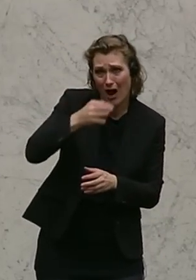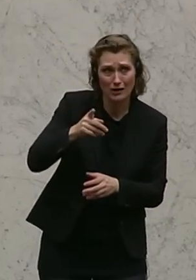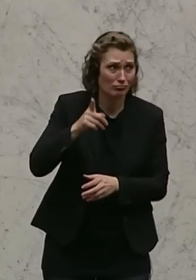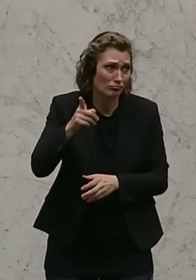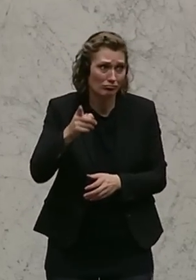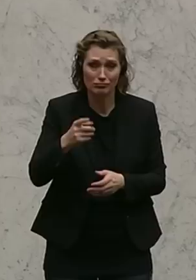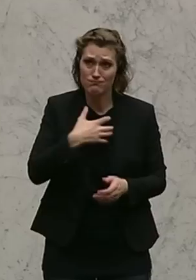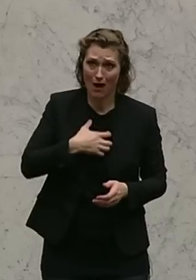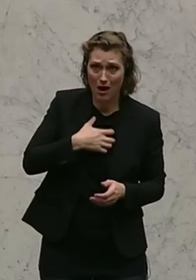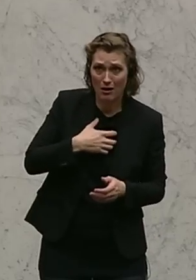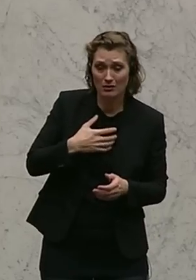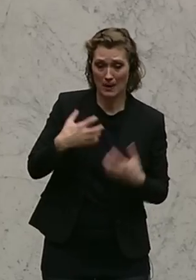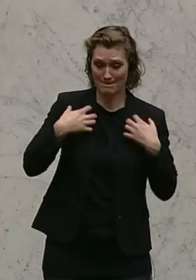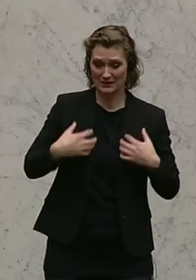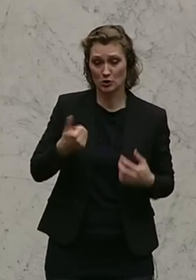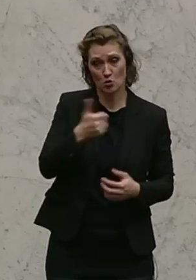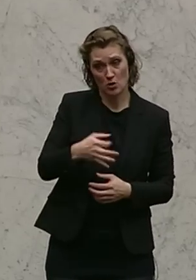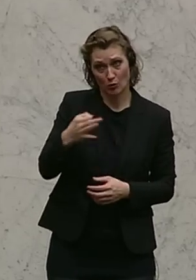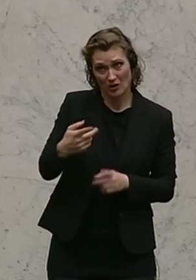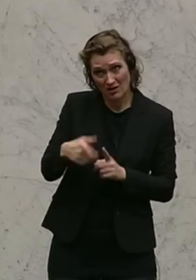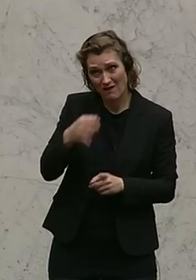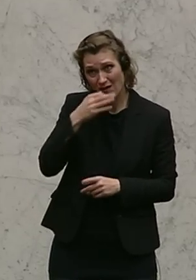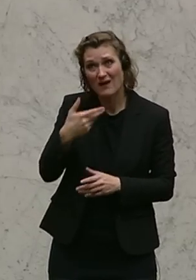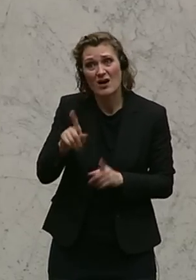wenn man 100 Prozent der Bank besitzt, was man mit der Bank tun darf.